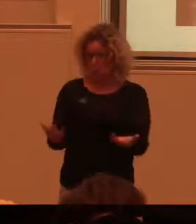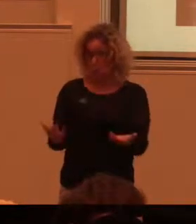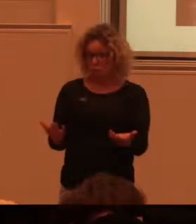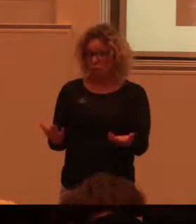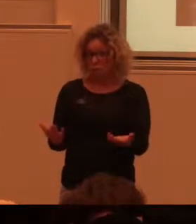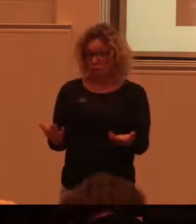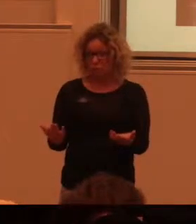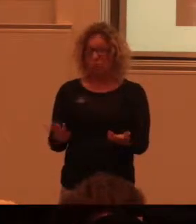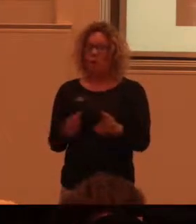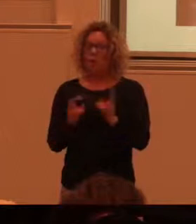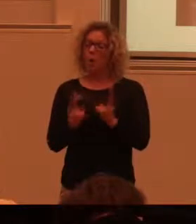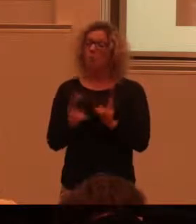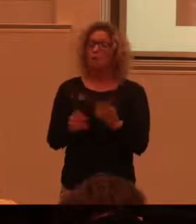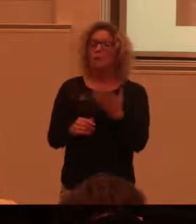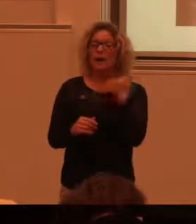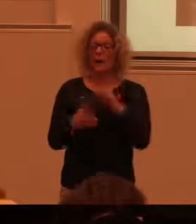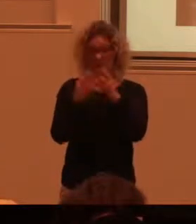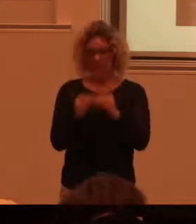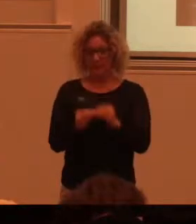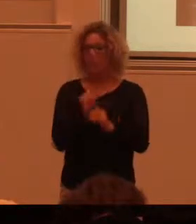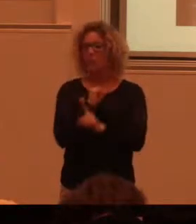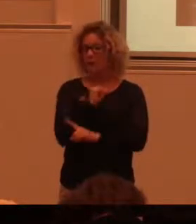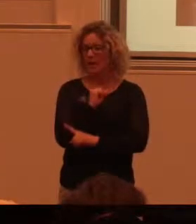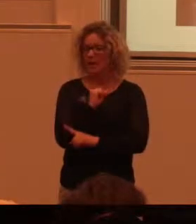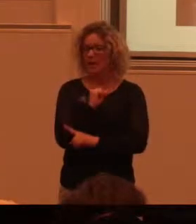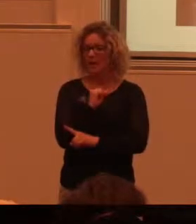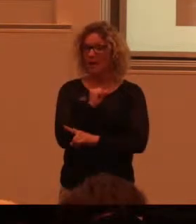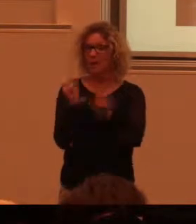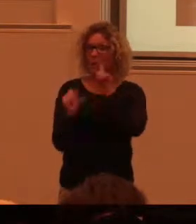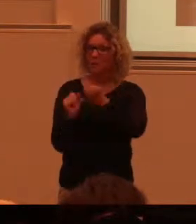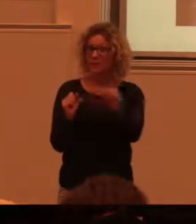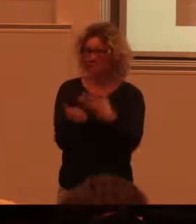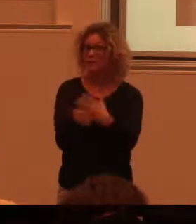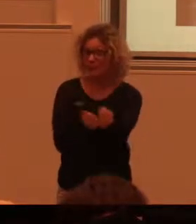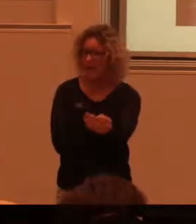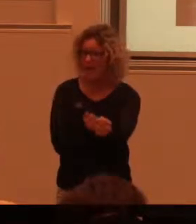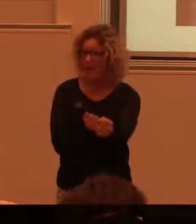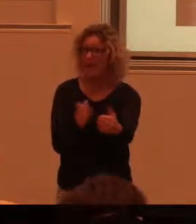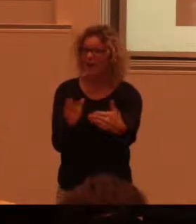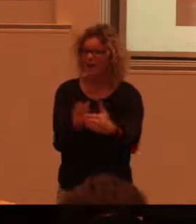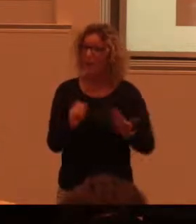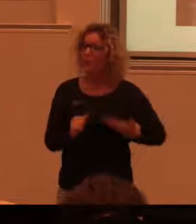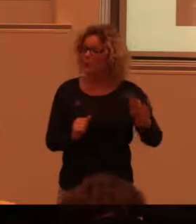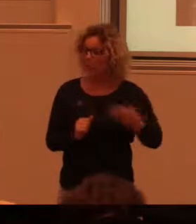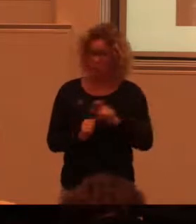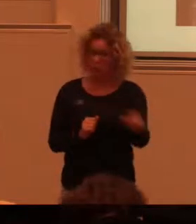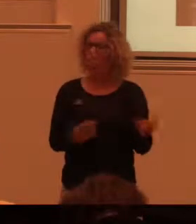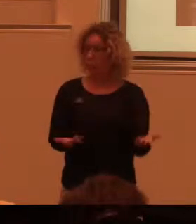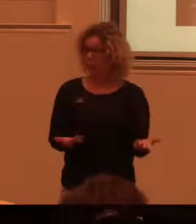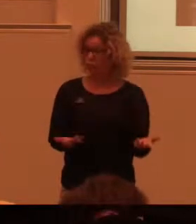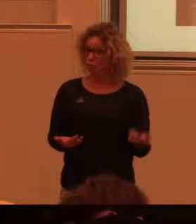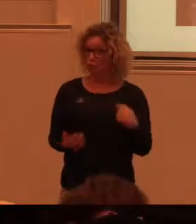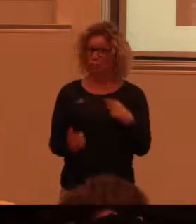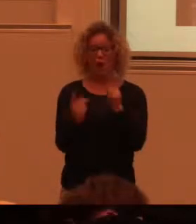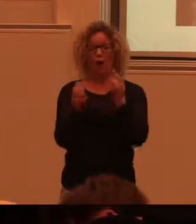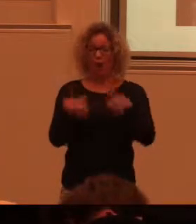Men man kan också göra modeller för att sedan sälja till turister. Jag